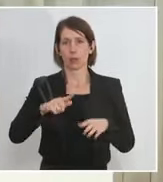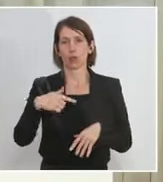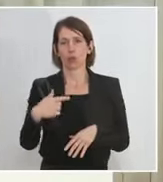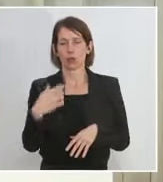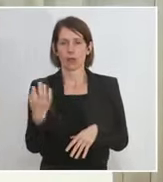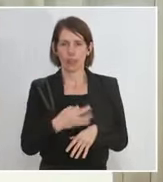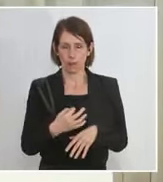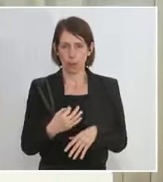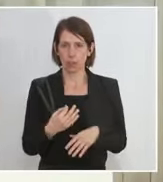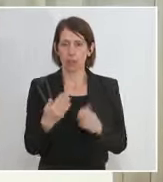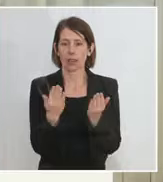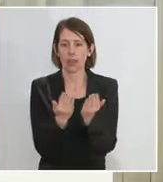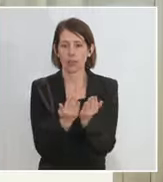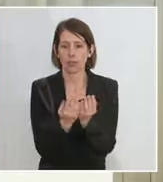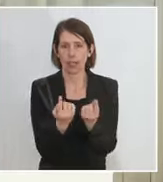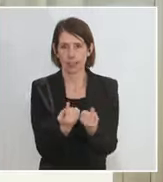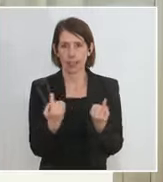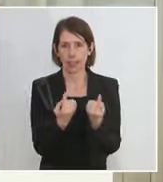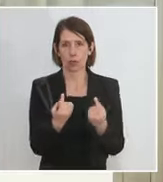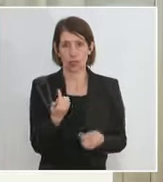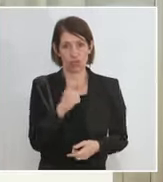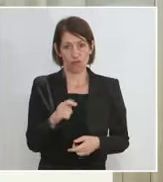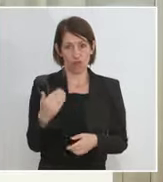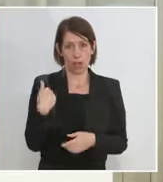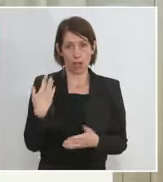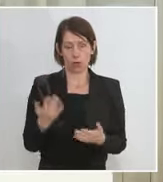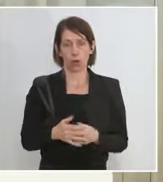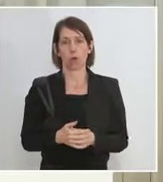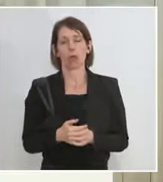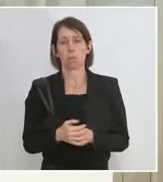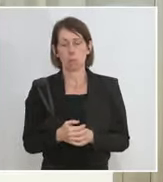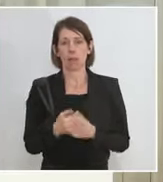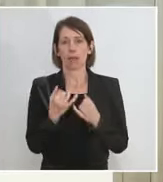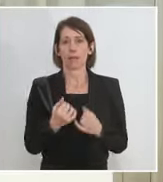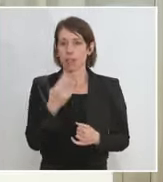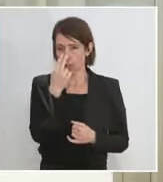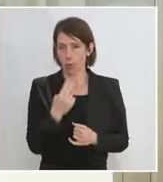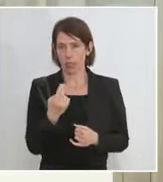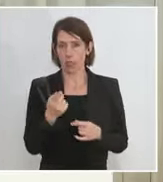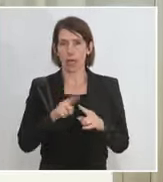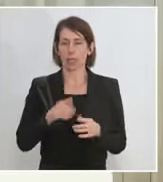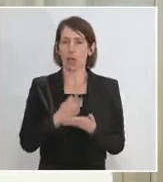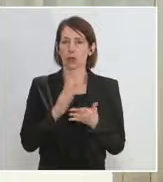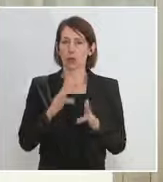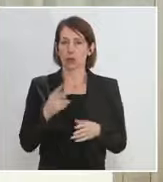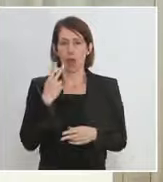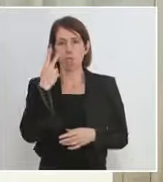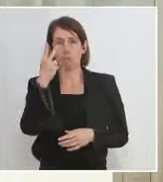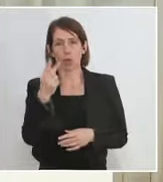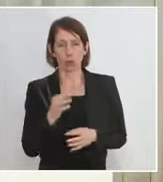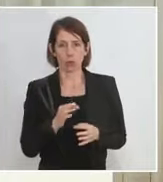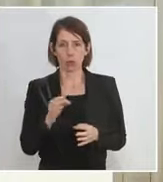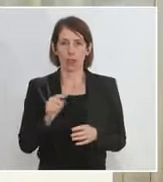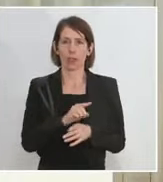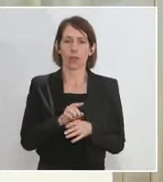im Vergleich zur Situation vor einer Woche. Seit heute Nacht haben wir auch die nächste Prognose vorliegen. Sie wissen immer für den